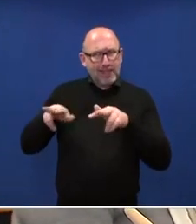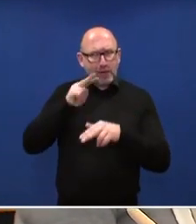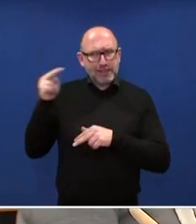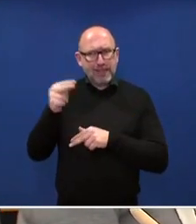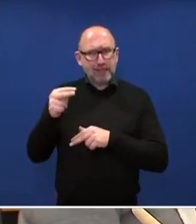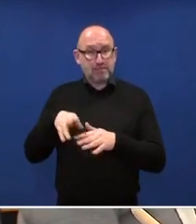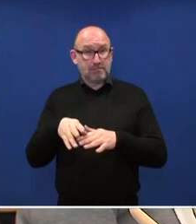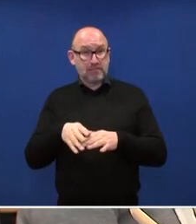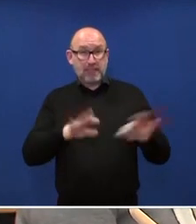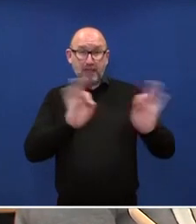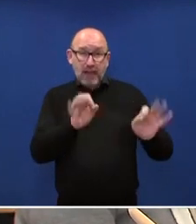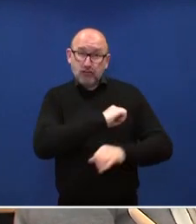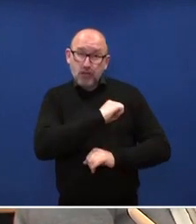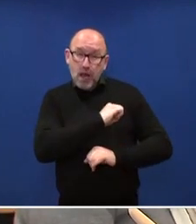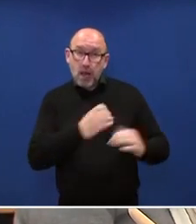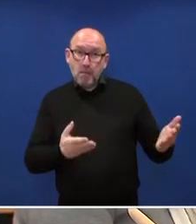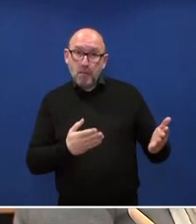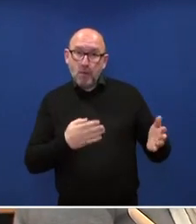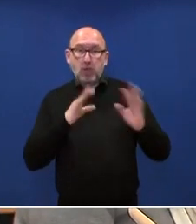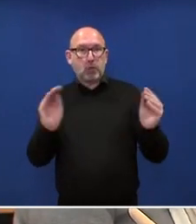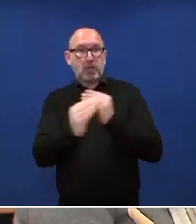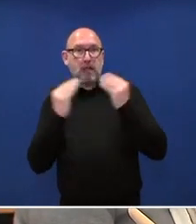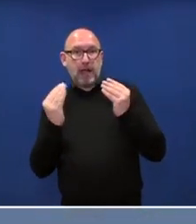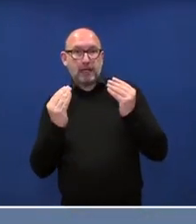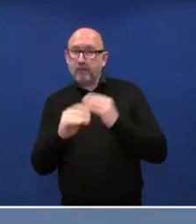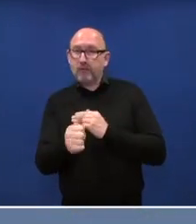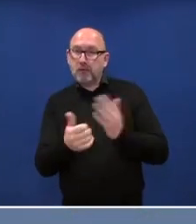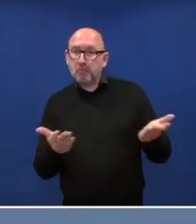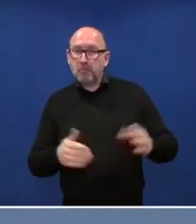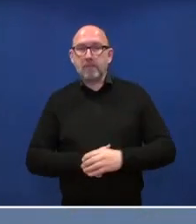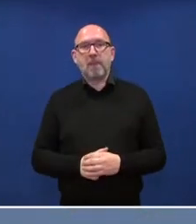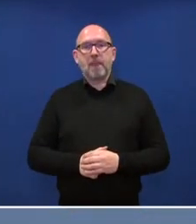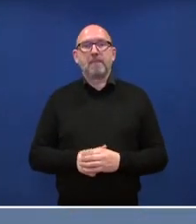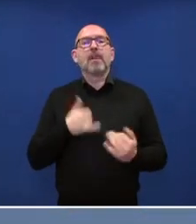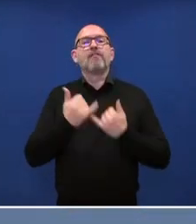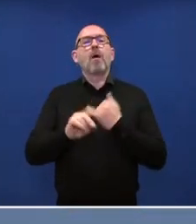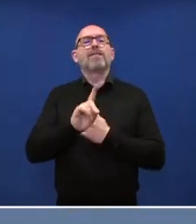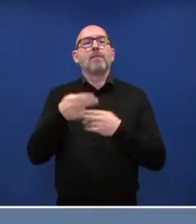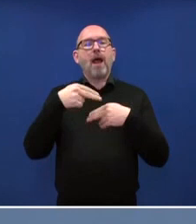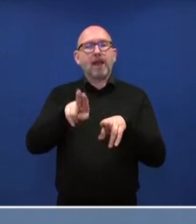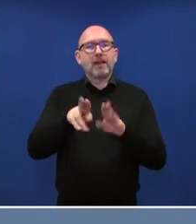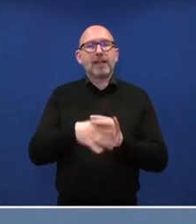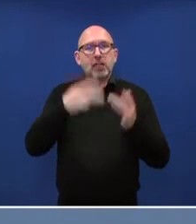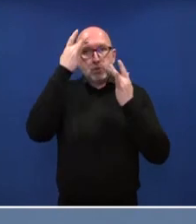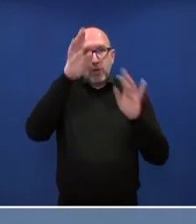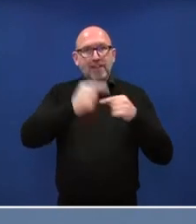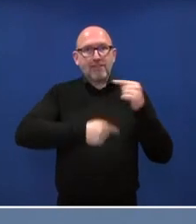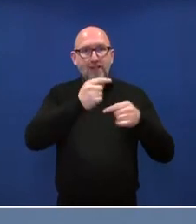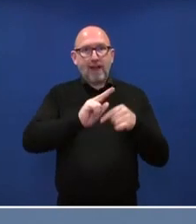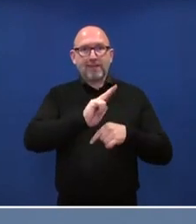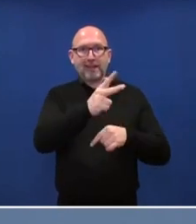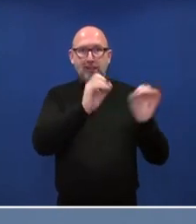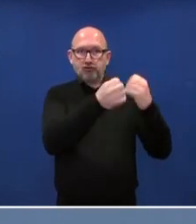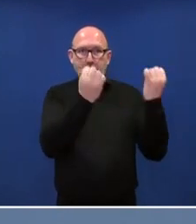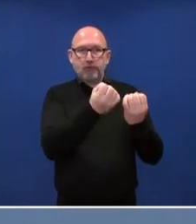gefährlich schnell oder ist das eine gute Nachricht? Also, ich möchte jetzt quasi die andere, die Zulassungsverfahren Dritter nicht